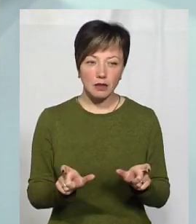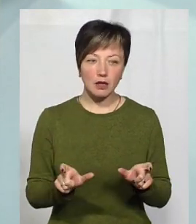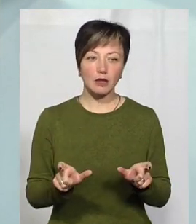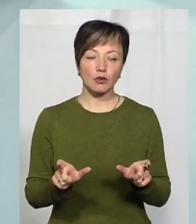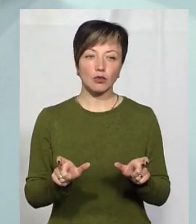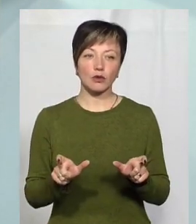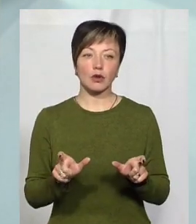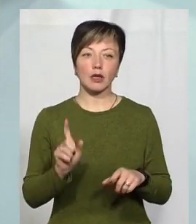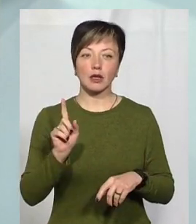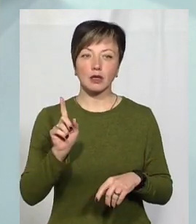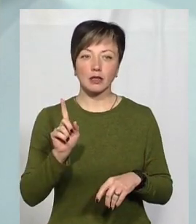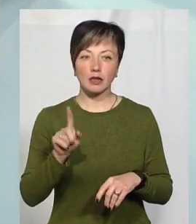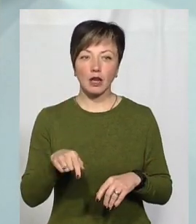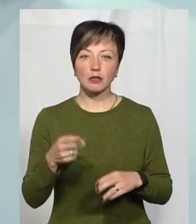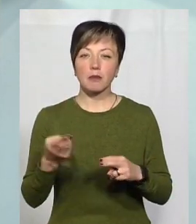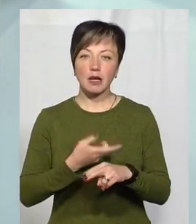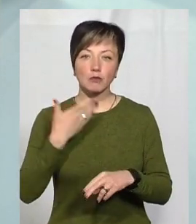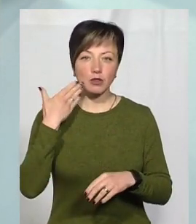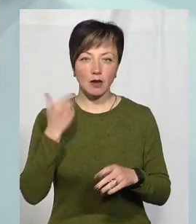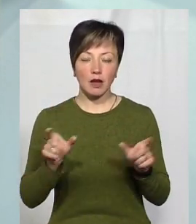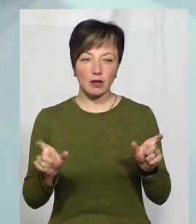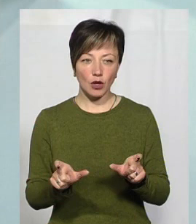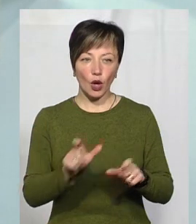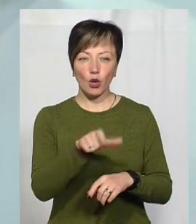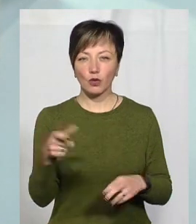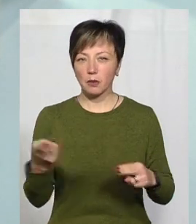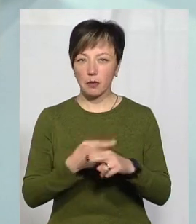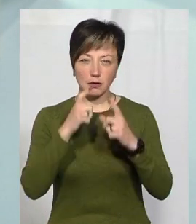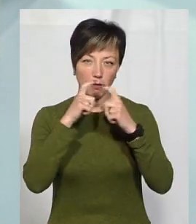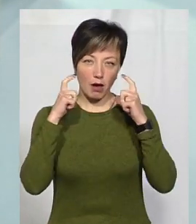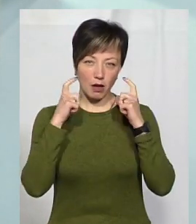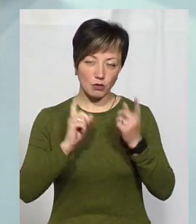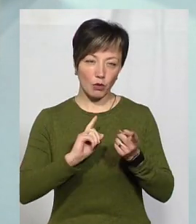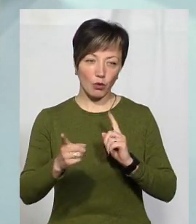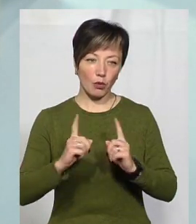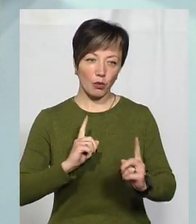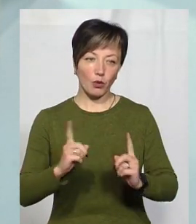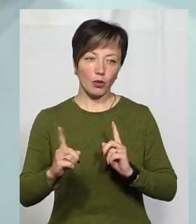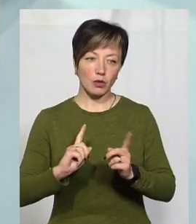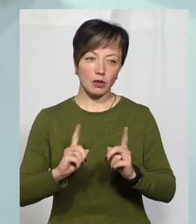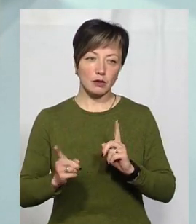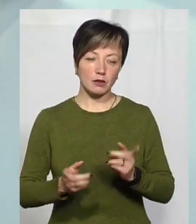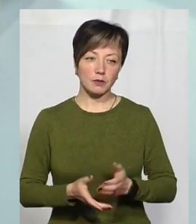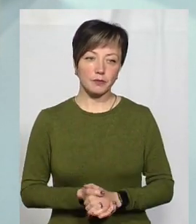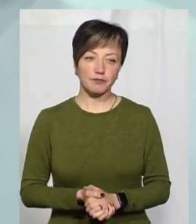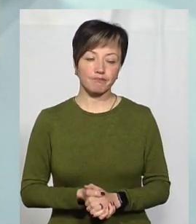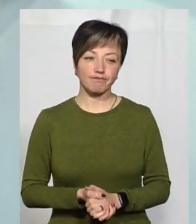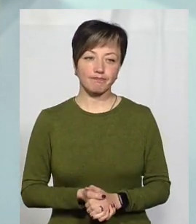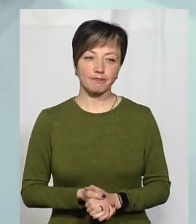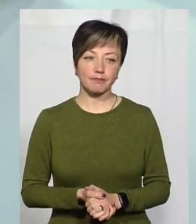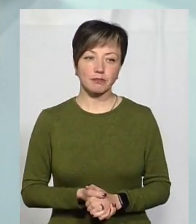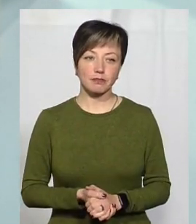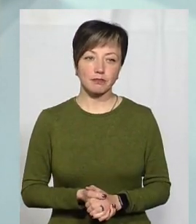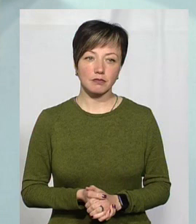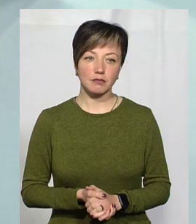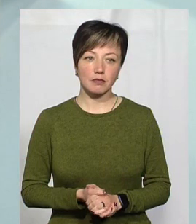і навіть без послаблення карантину люди без масок ходять. Ну, слава Богу, що